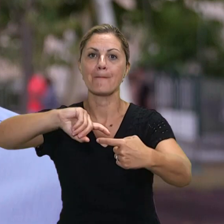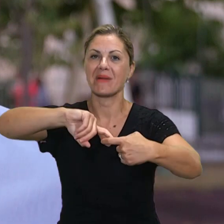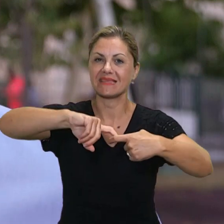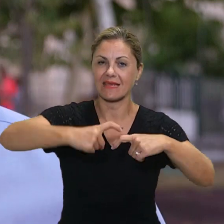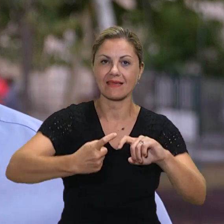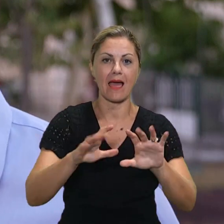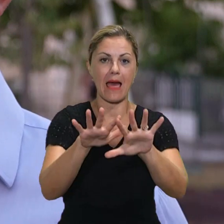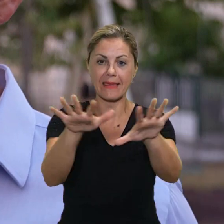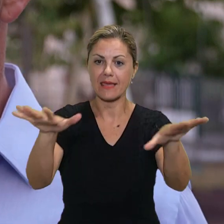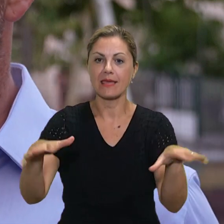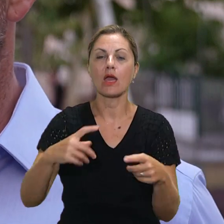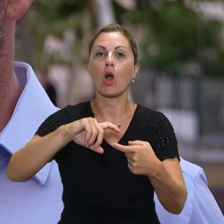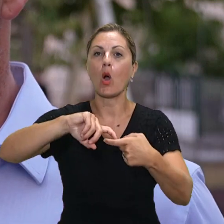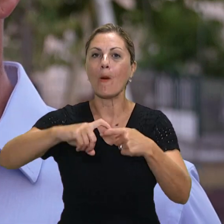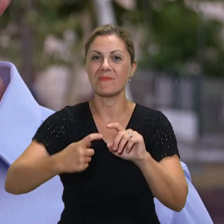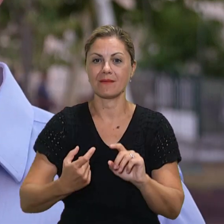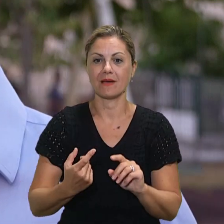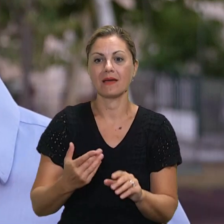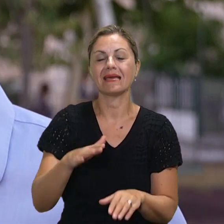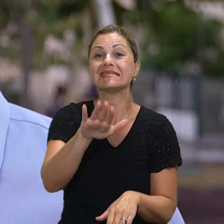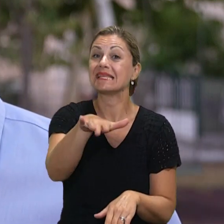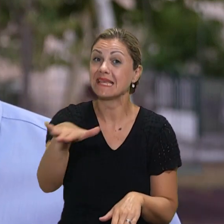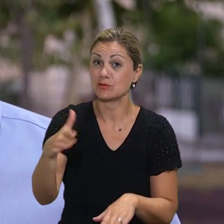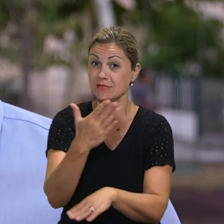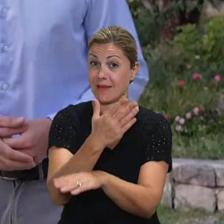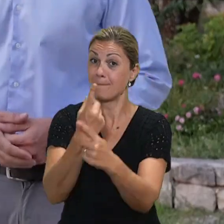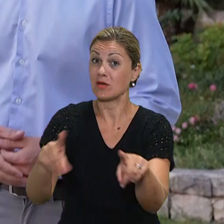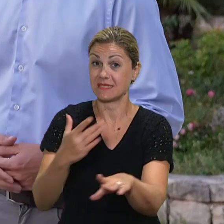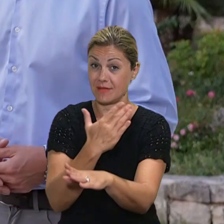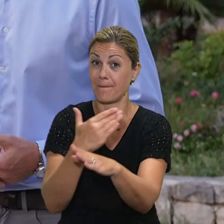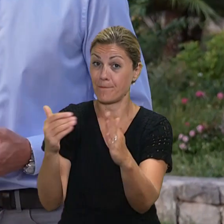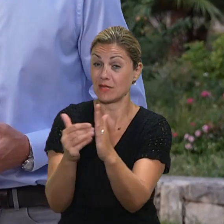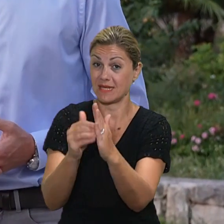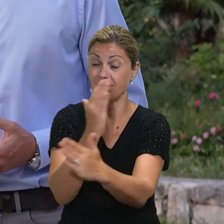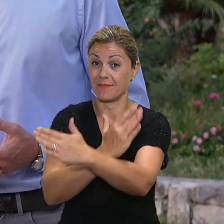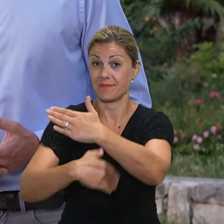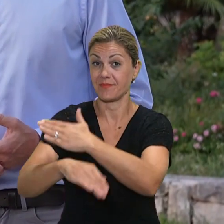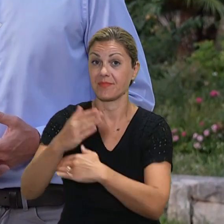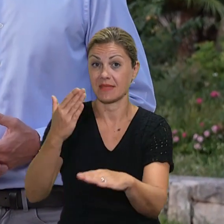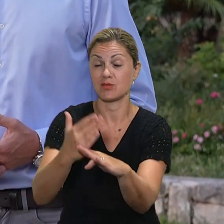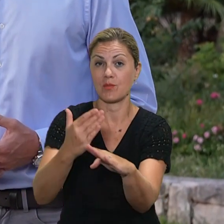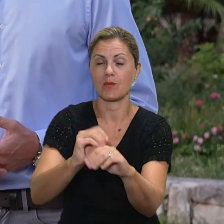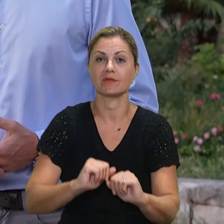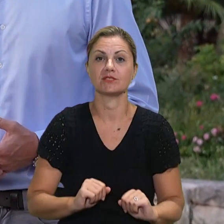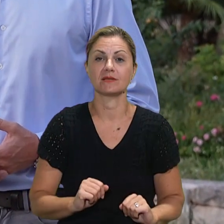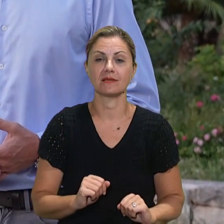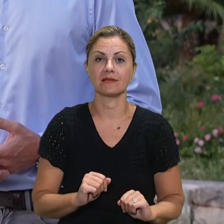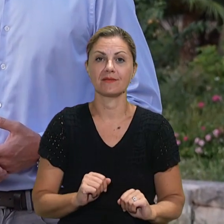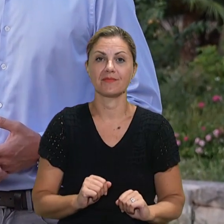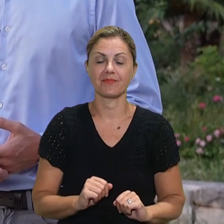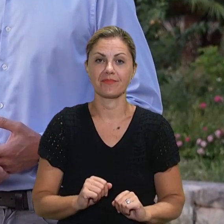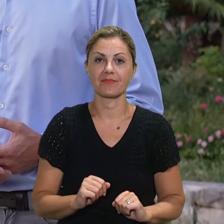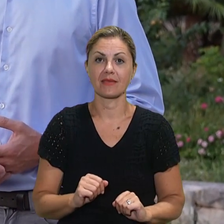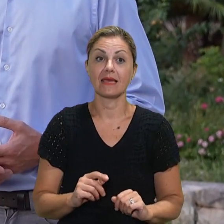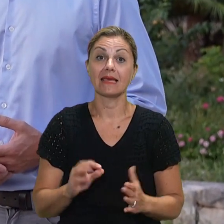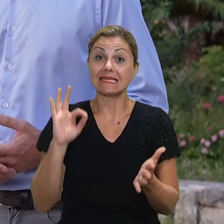jezičnih, programa za djecu sa posebnim potrebama i sličnih stvari. A jedan od glavnih ciljeva gradonačelnika Bilića je učiniti